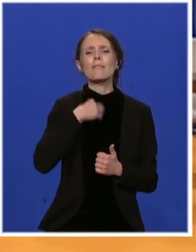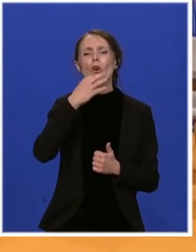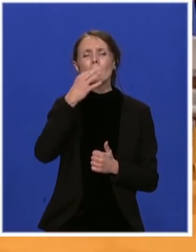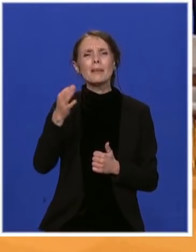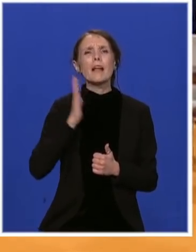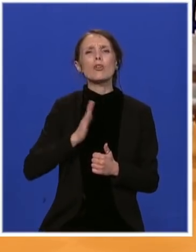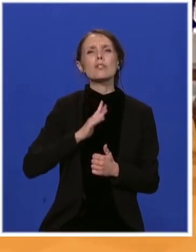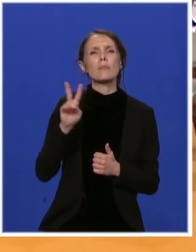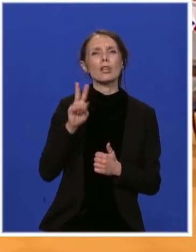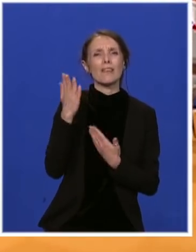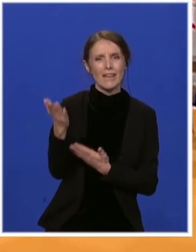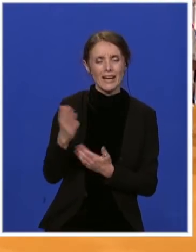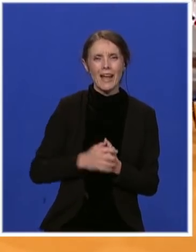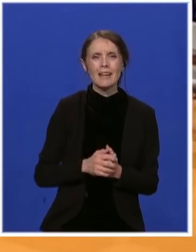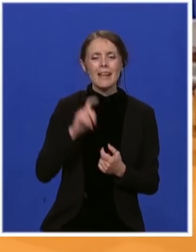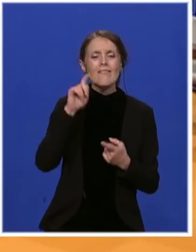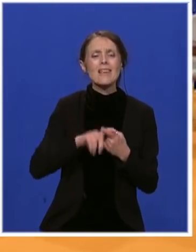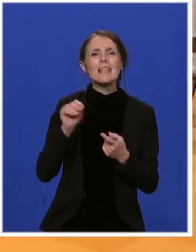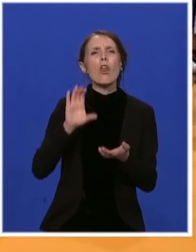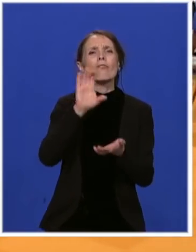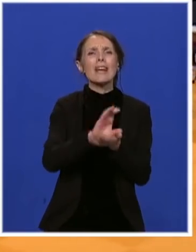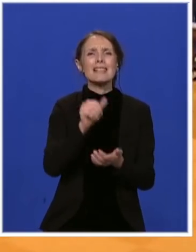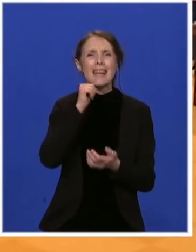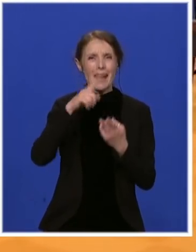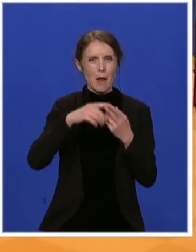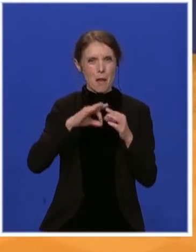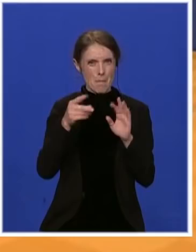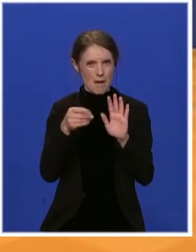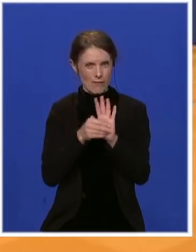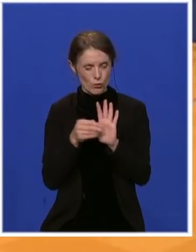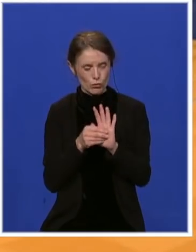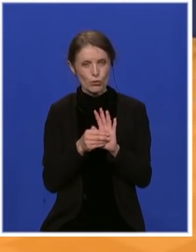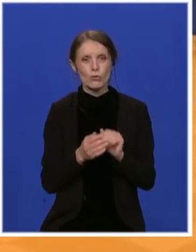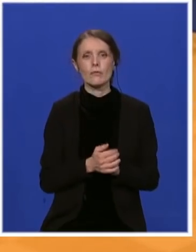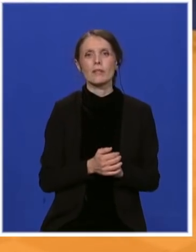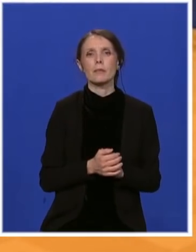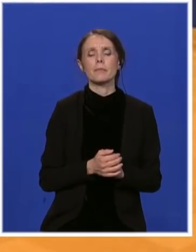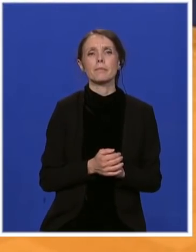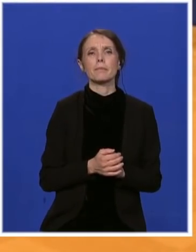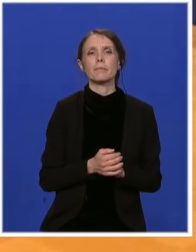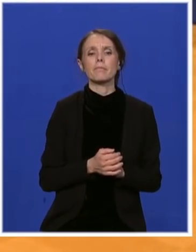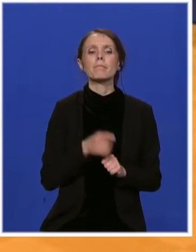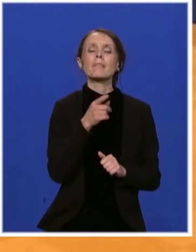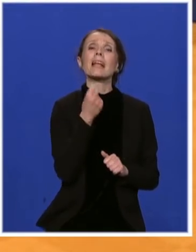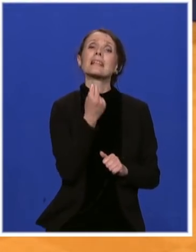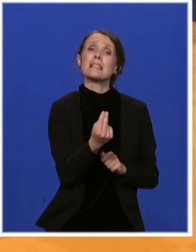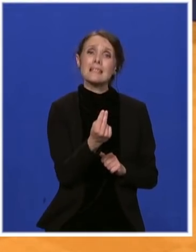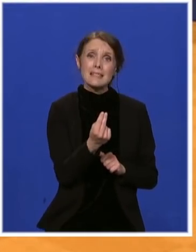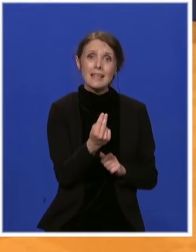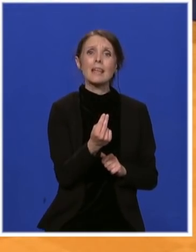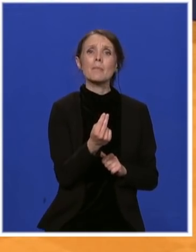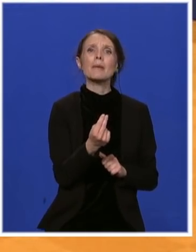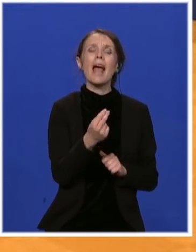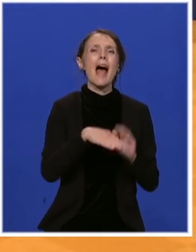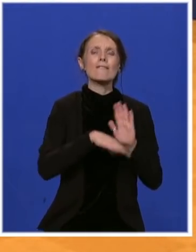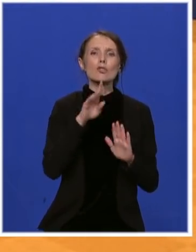kada je reč o finansiranju iz IPA fondova Srbija veliku pažnju pridaje projektima koji su vezani za regionalnu